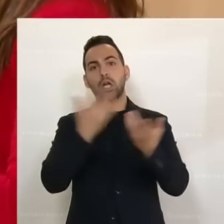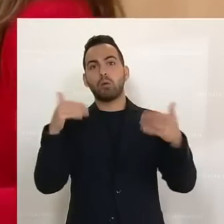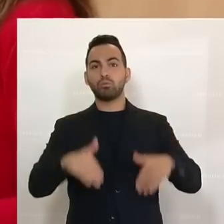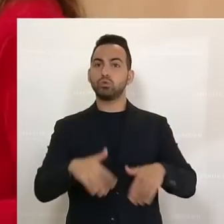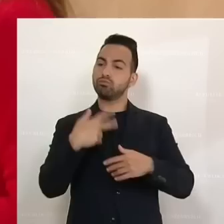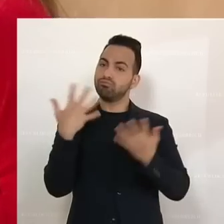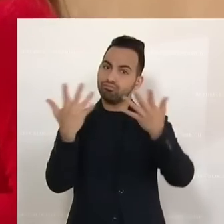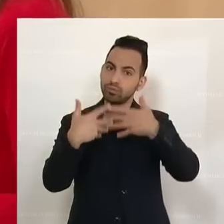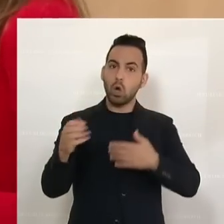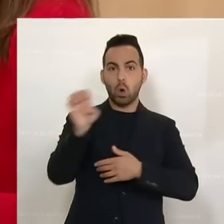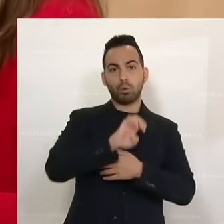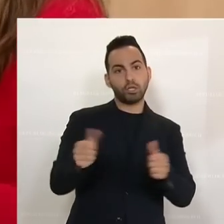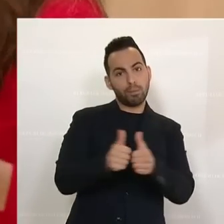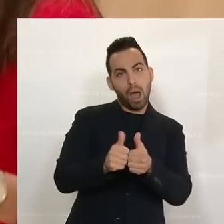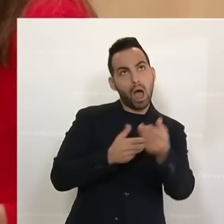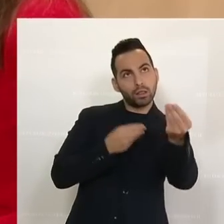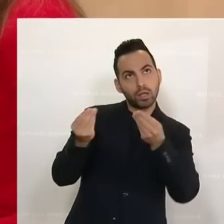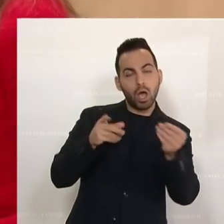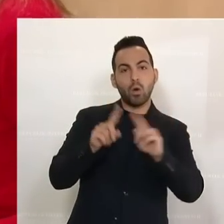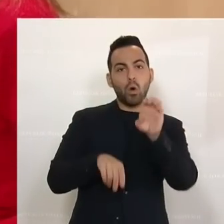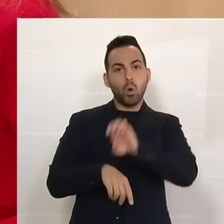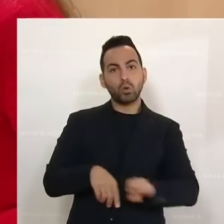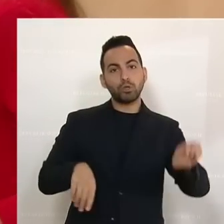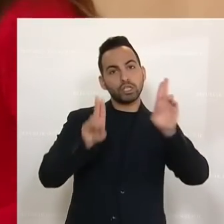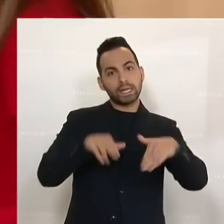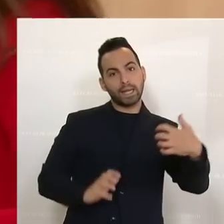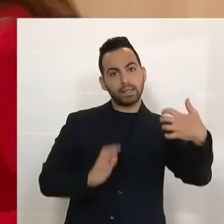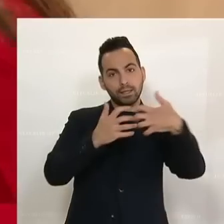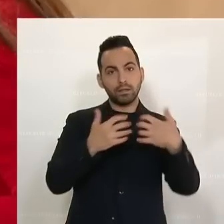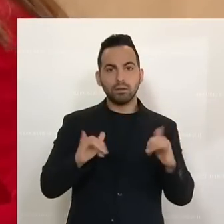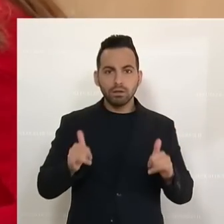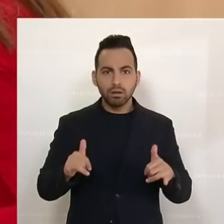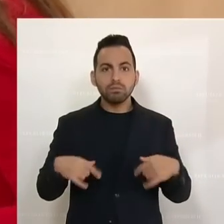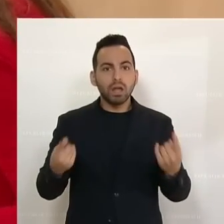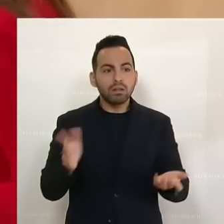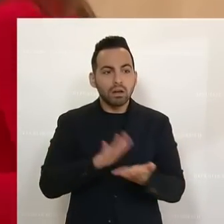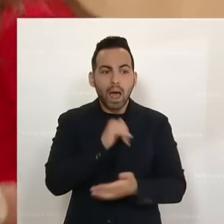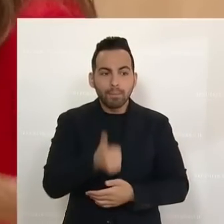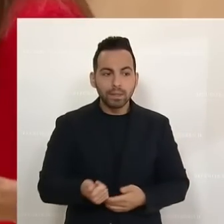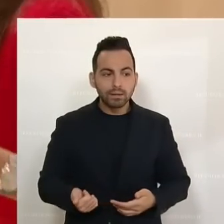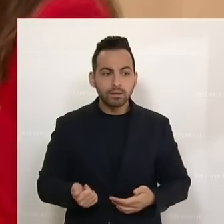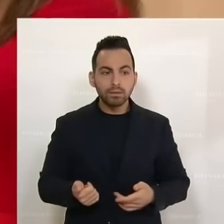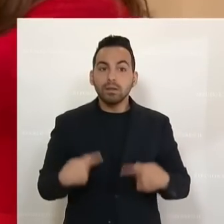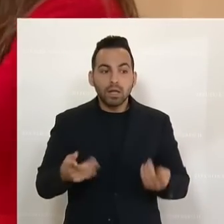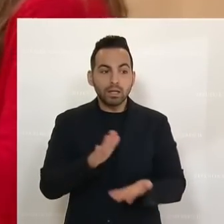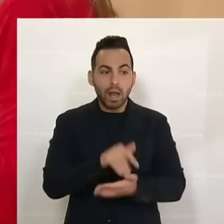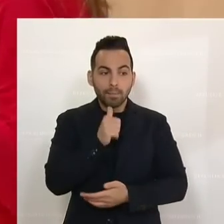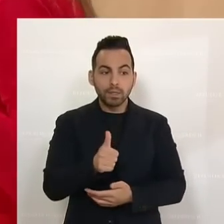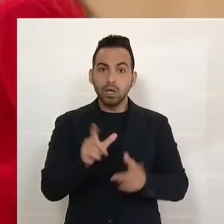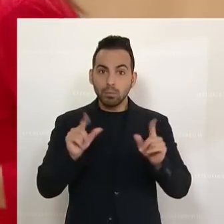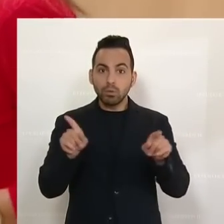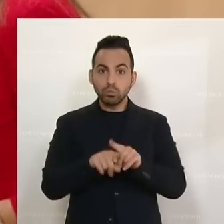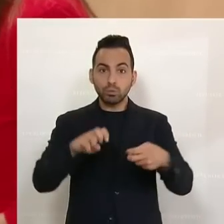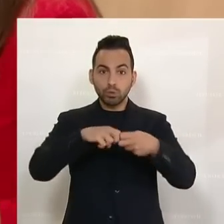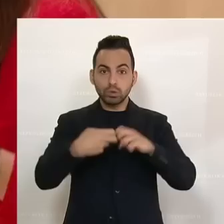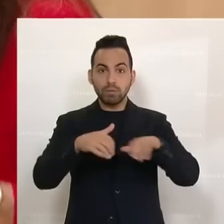im Einklang mit den europäischen Partnern und im Einklang mit europäischem Recht. Ja, dann geht es aber nicht. Dann geht es nicht. Sondern Sie müssen sich mit